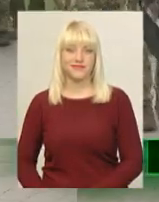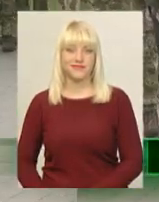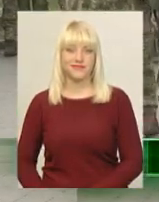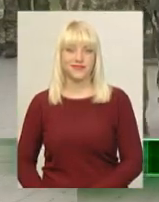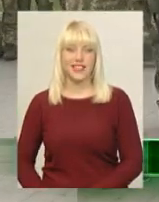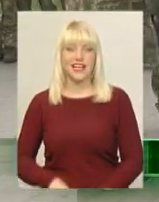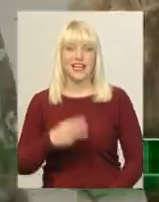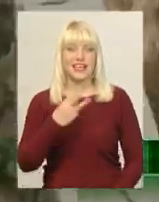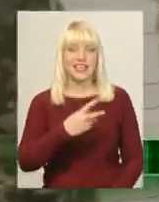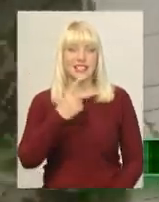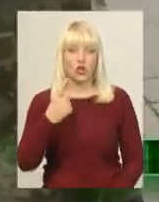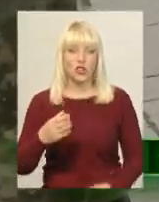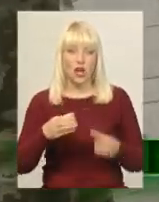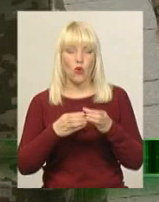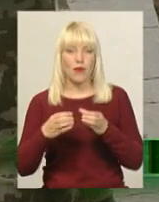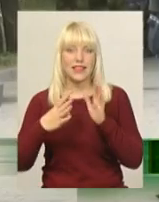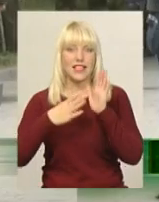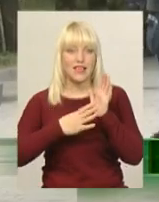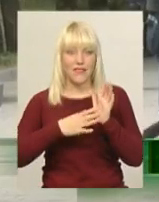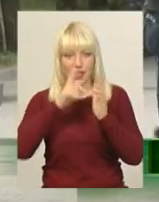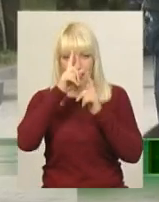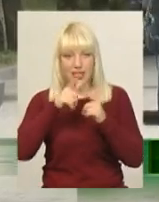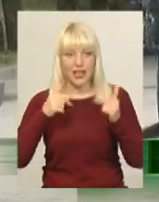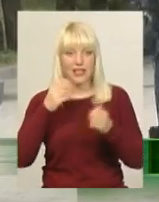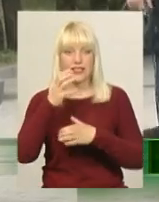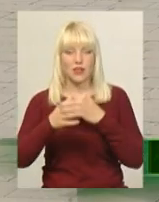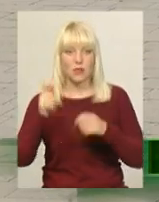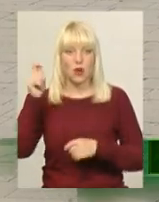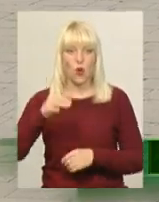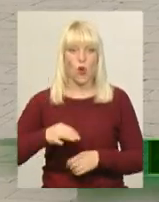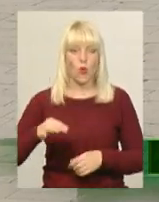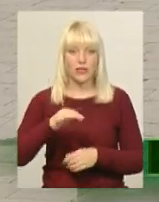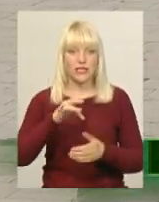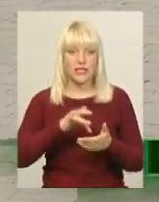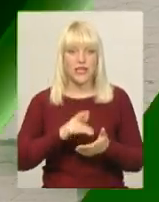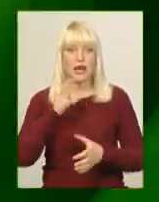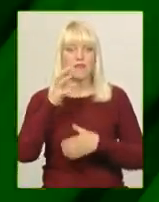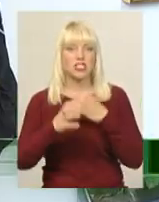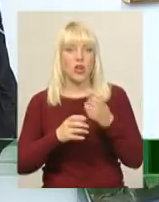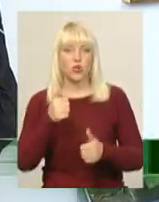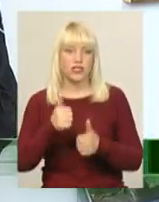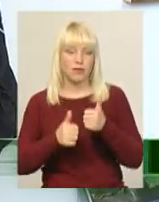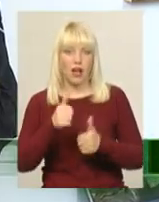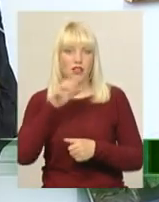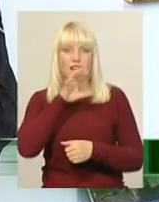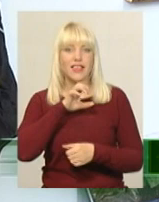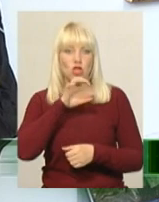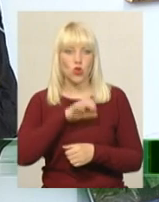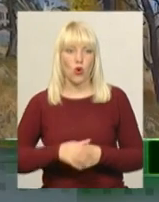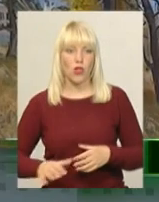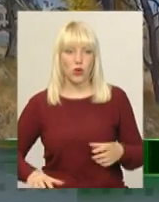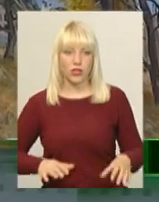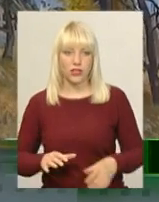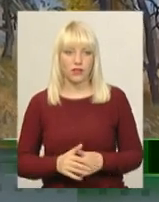31 команда з 9 країн світу приїхали до обласного центру на міжнародні змагання кінологів. 40 робіт представили на